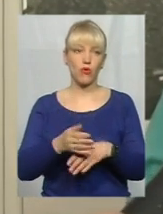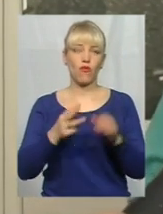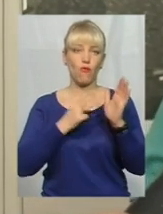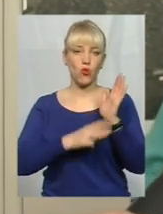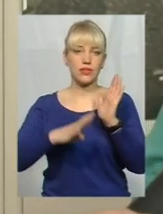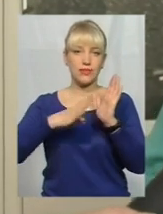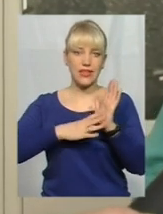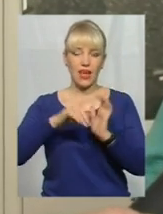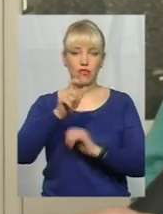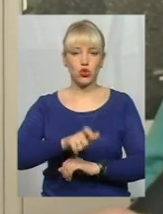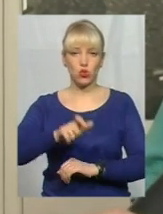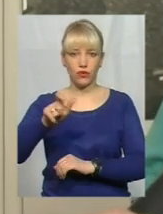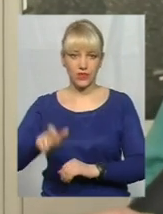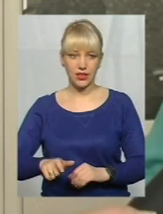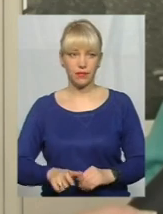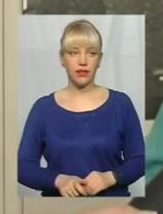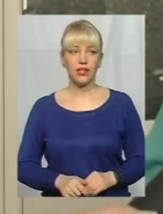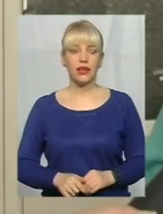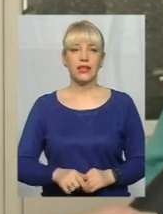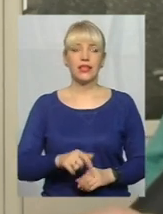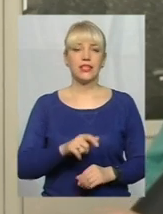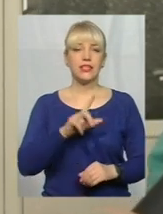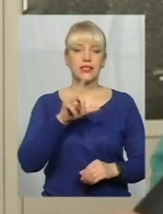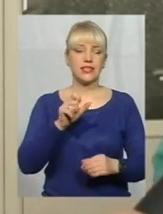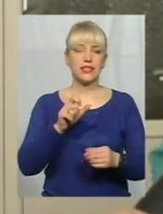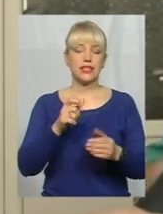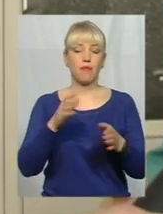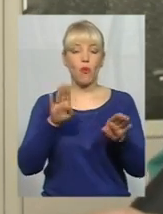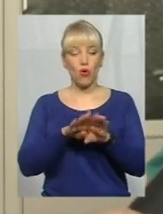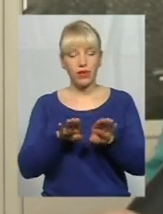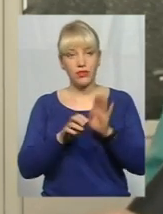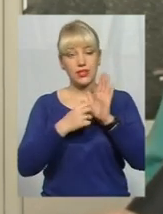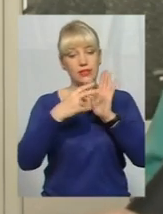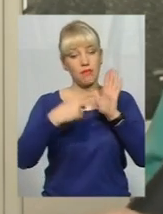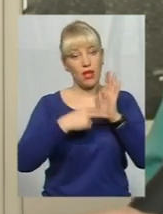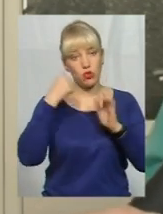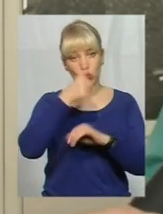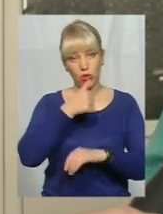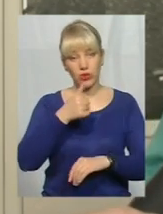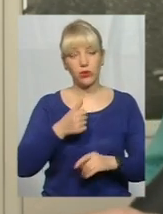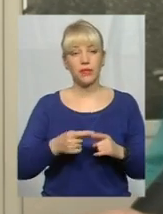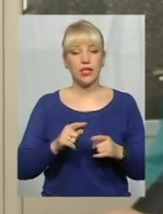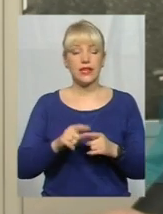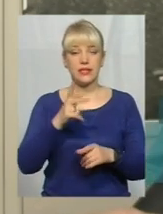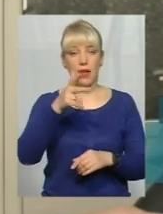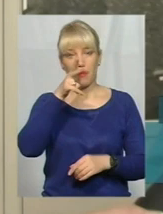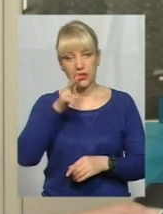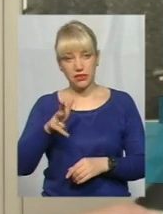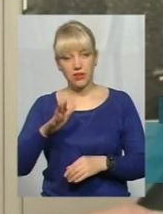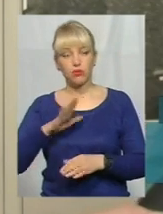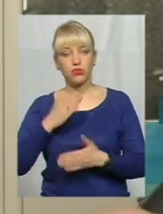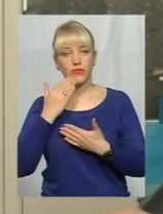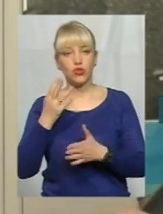чоловік. За антирабічною допомогою. Порівняно з 2017 роком за перший квартал звернулося 84